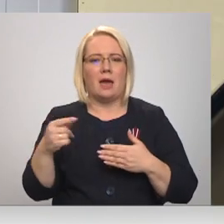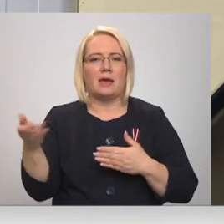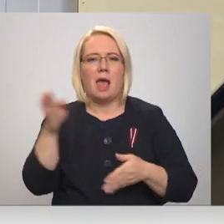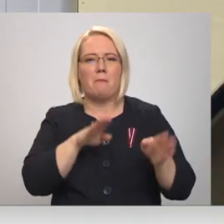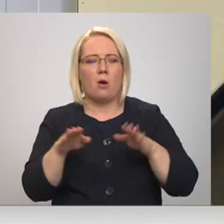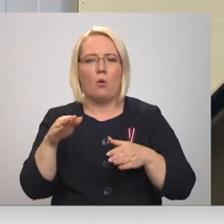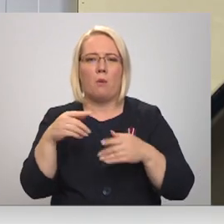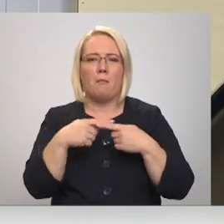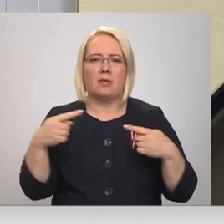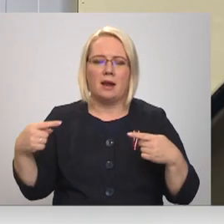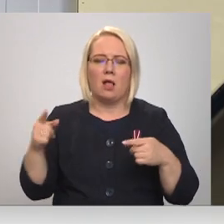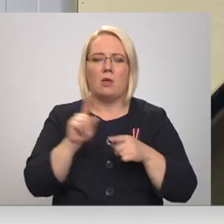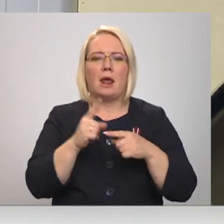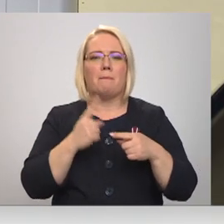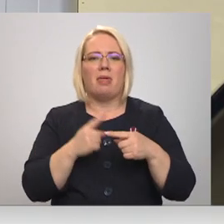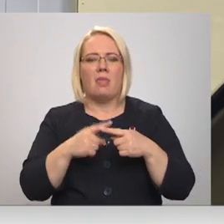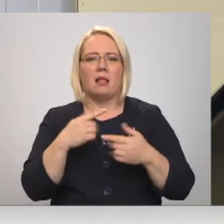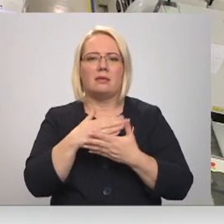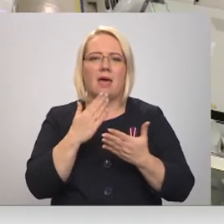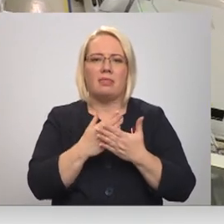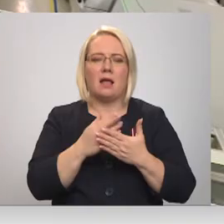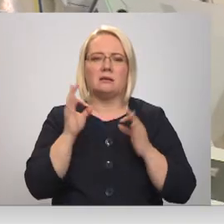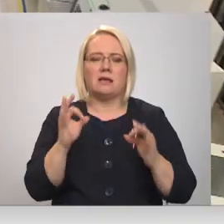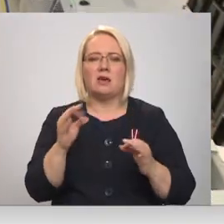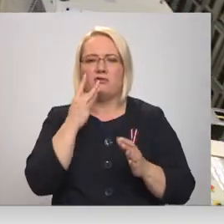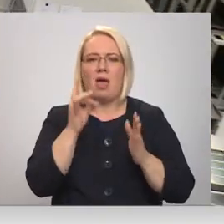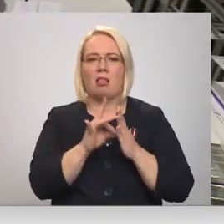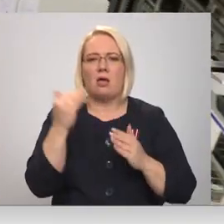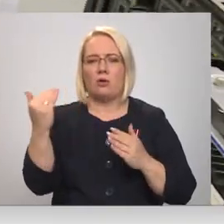vai metāla daļas elektronikas iekārtām. Anda Bošīvans Milovs, Latvijas televīzija.